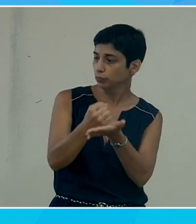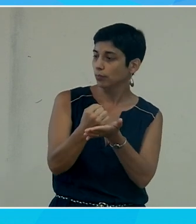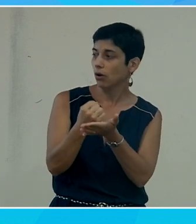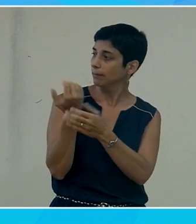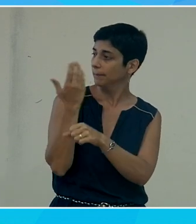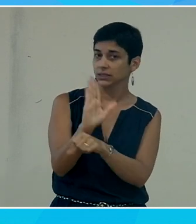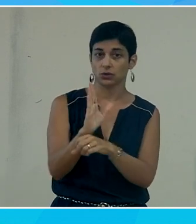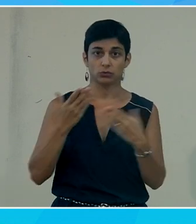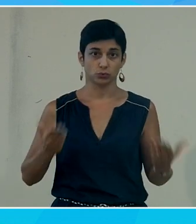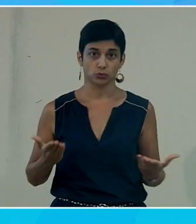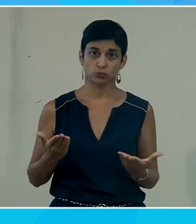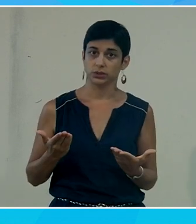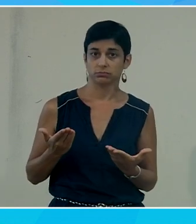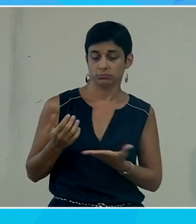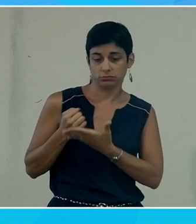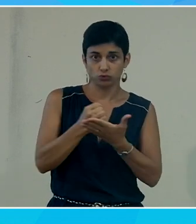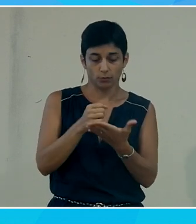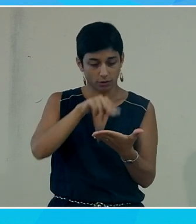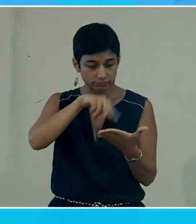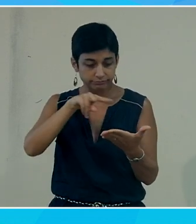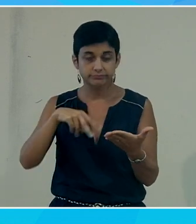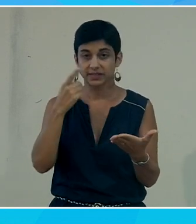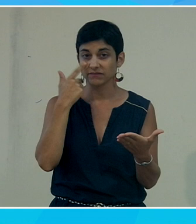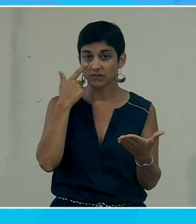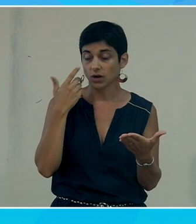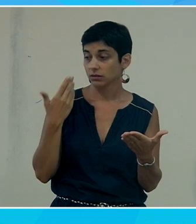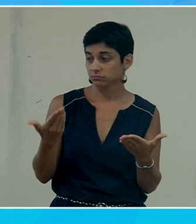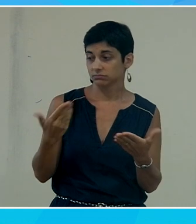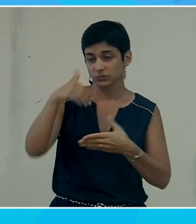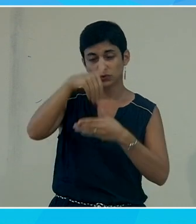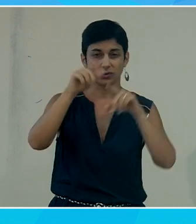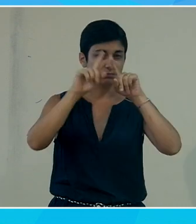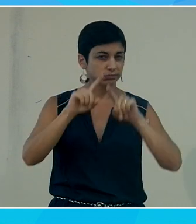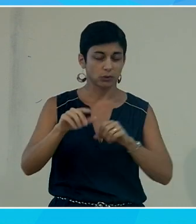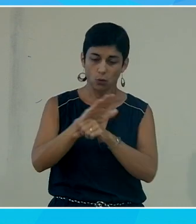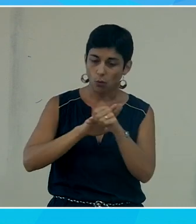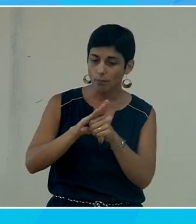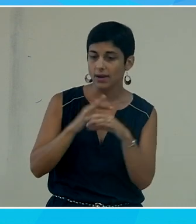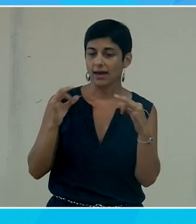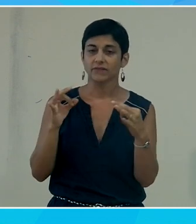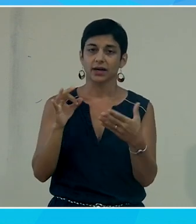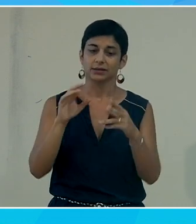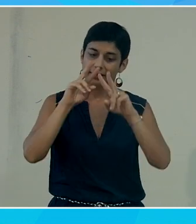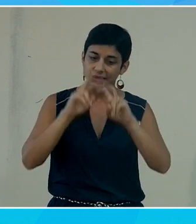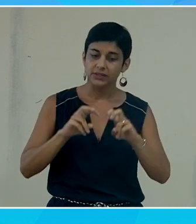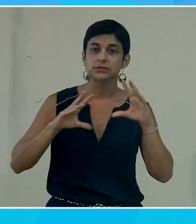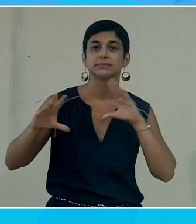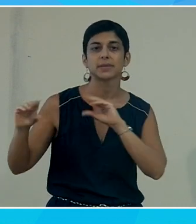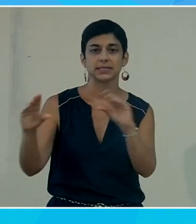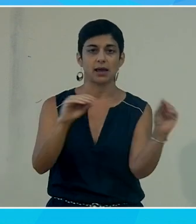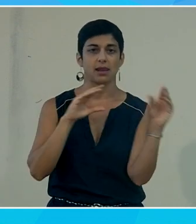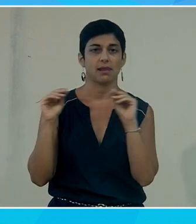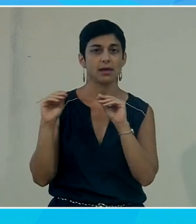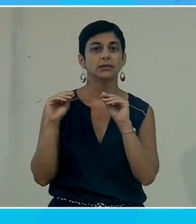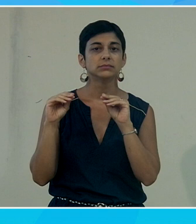de présentation d'aujourd'hui vous verrez il y pas mal d'applications en fait qui sont décrites sur la navigation spatiale donc quand je me promène